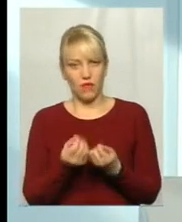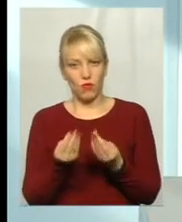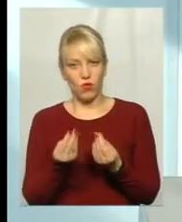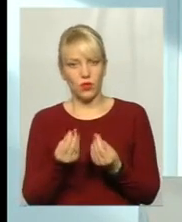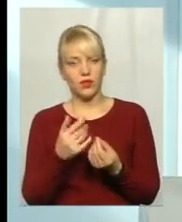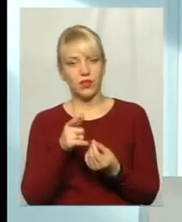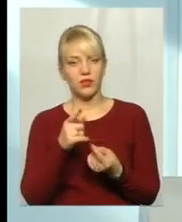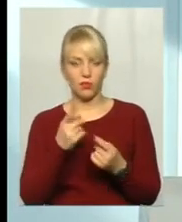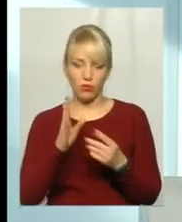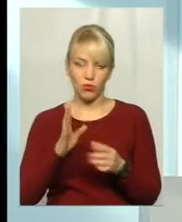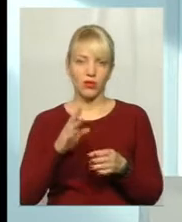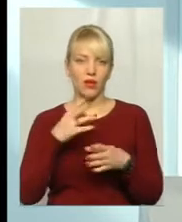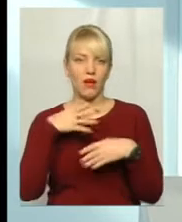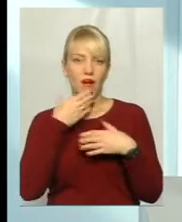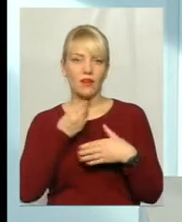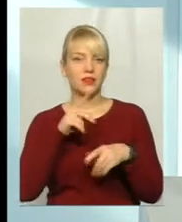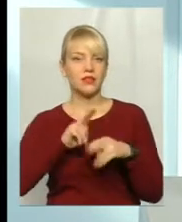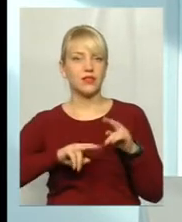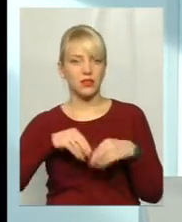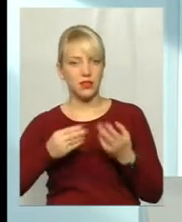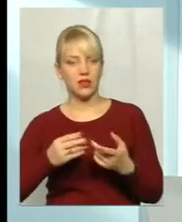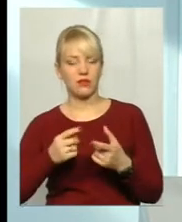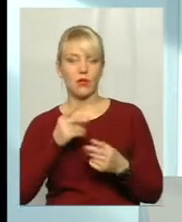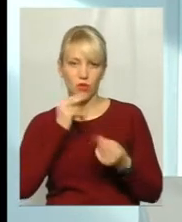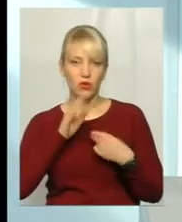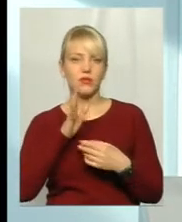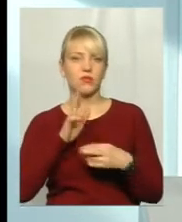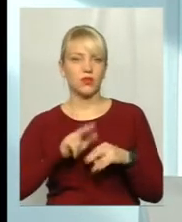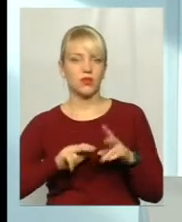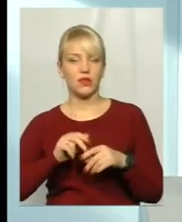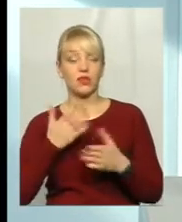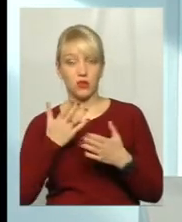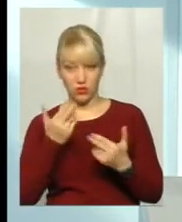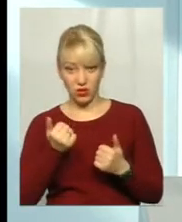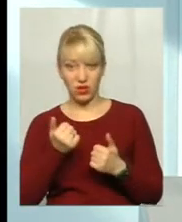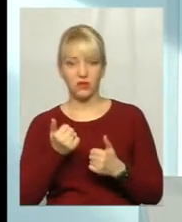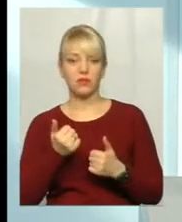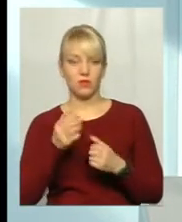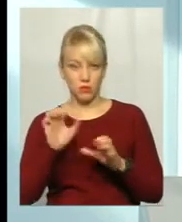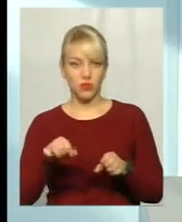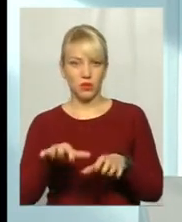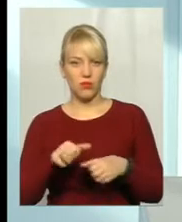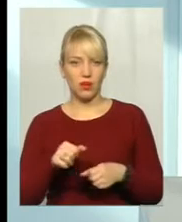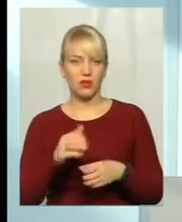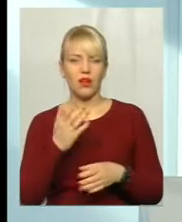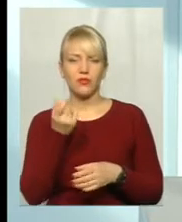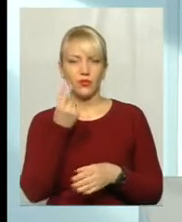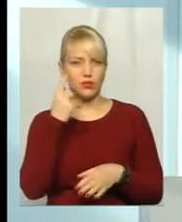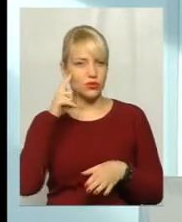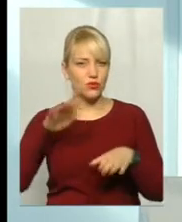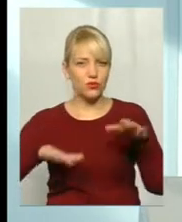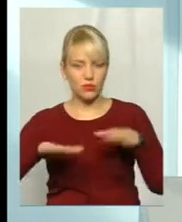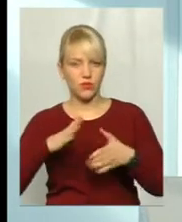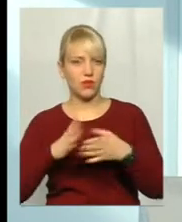радість тобі, вона покращить тобі настрій. Якщо так, то можна брати. Якщо виникає, бо даймо найменший сумнів,